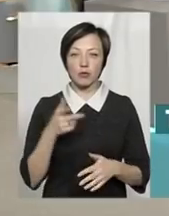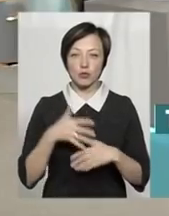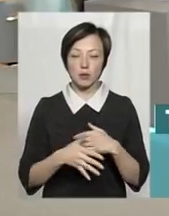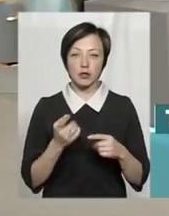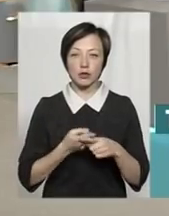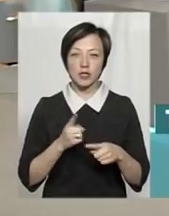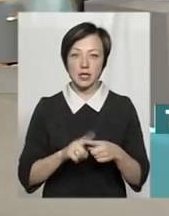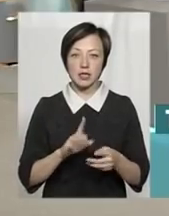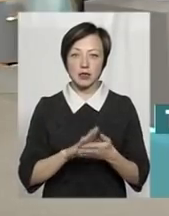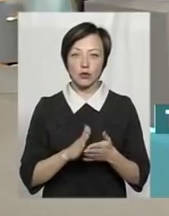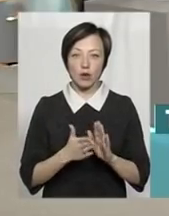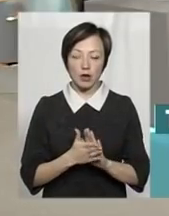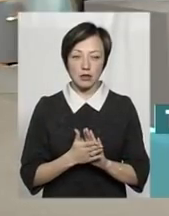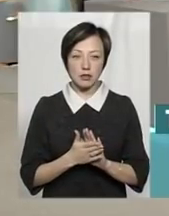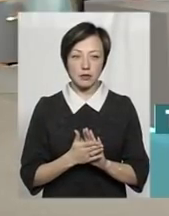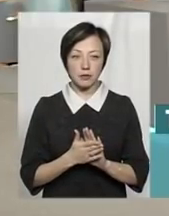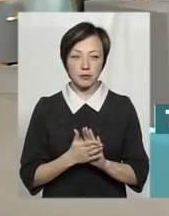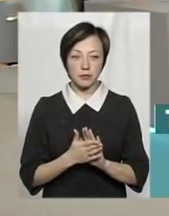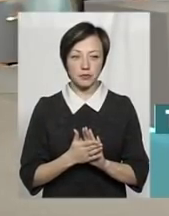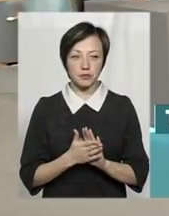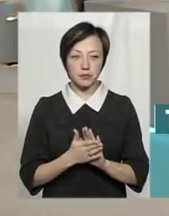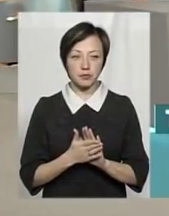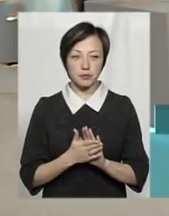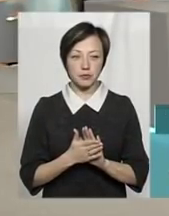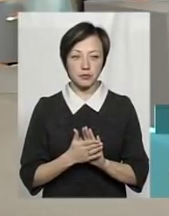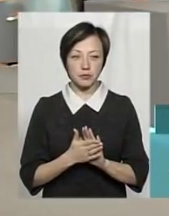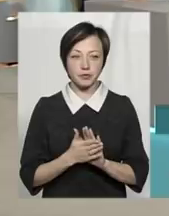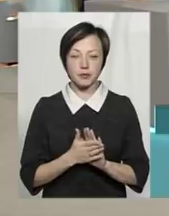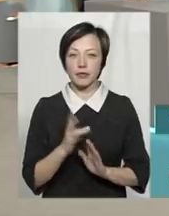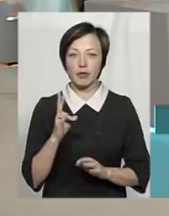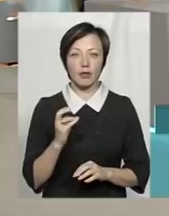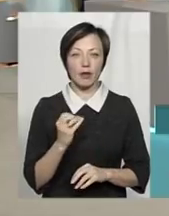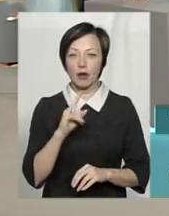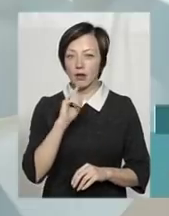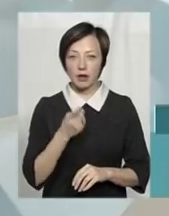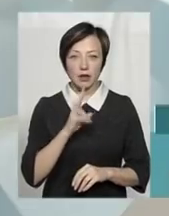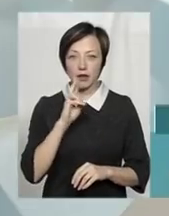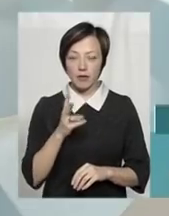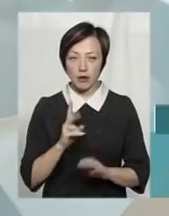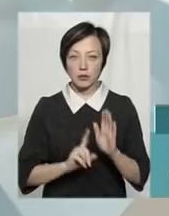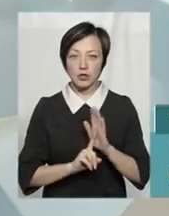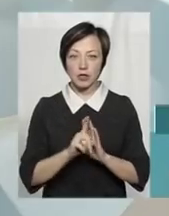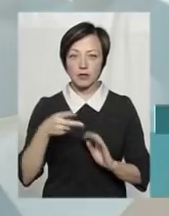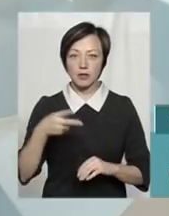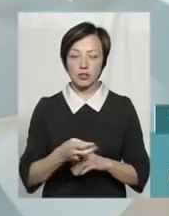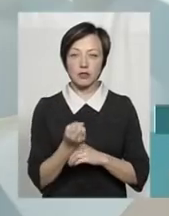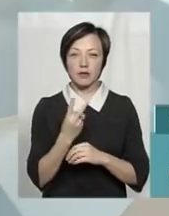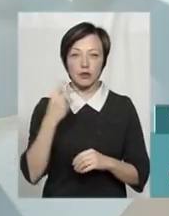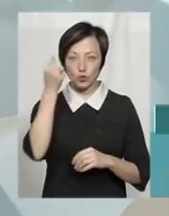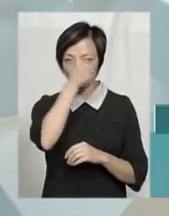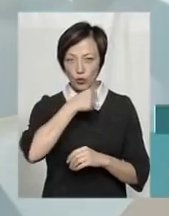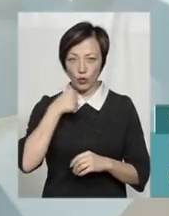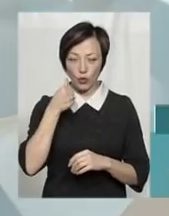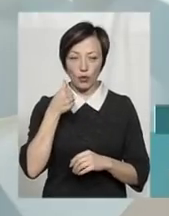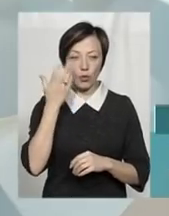ситуації, ця ситуація не один і не два роки складалася, починаючи з 2012 року,